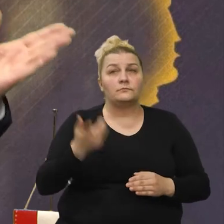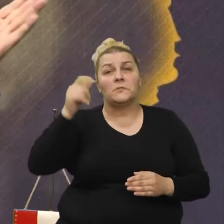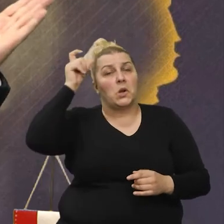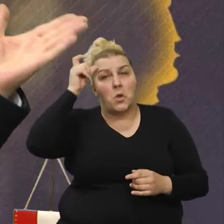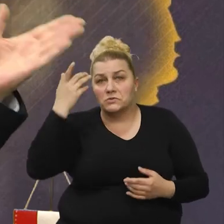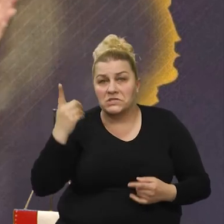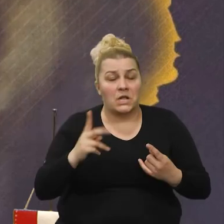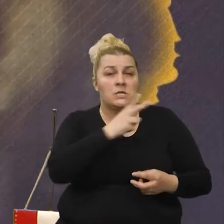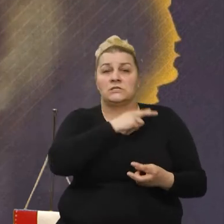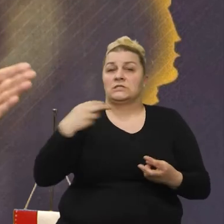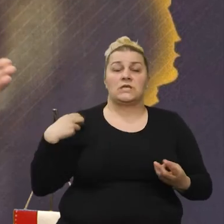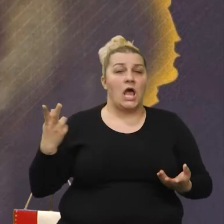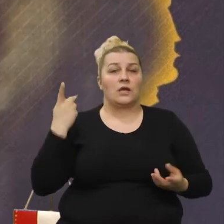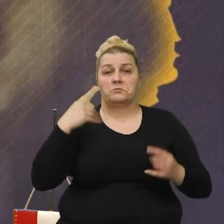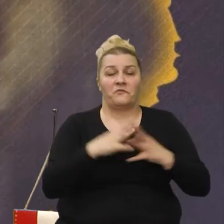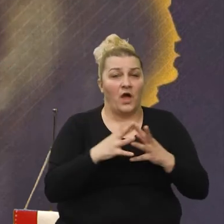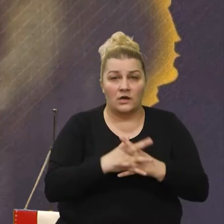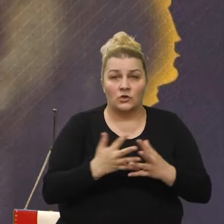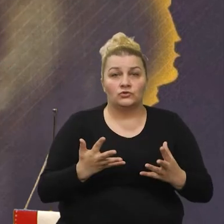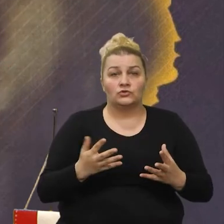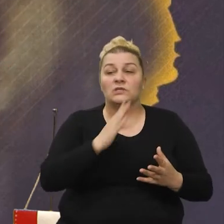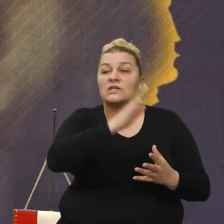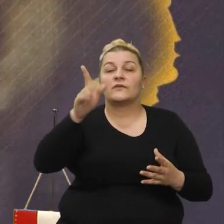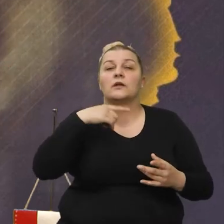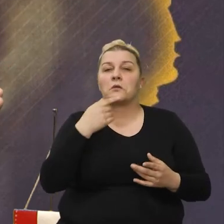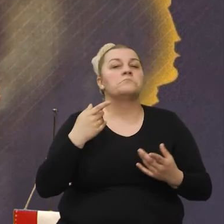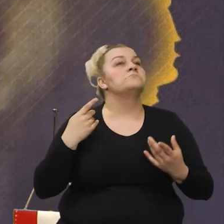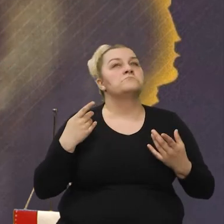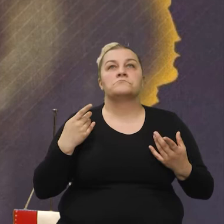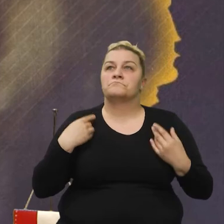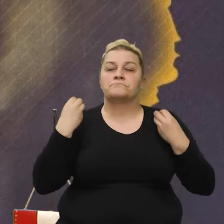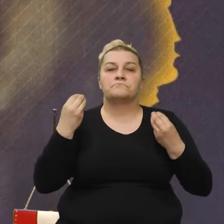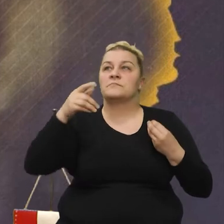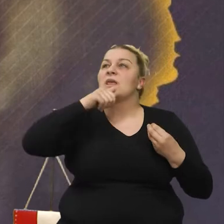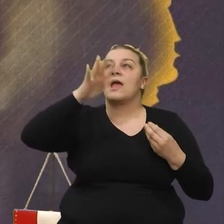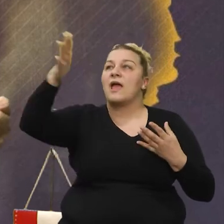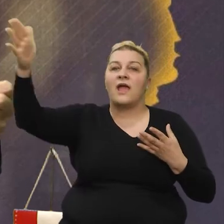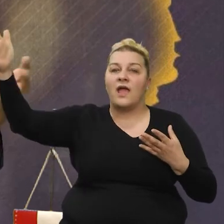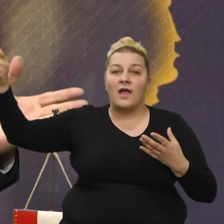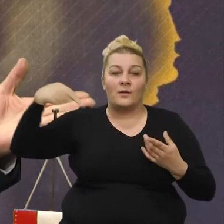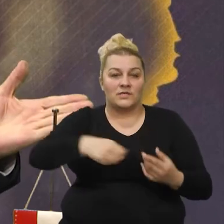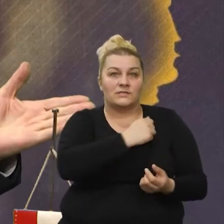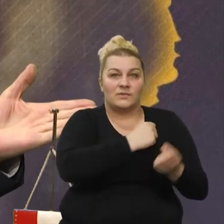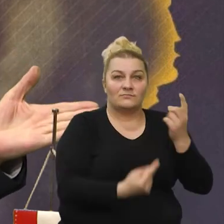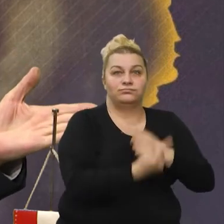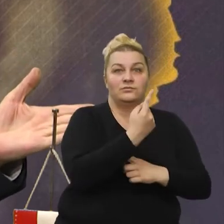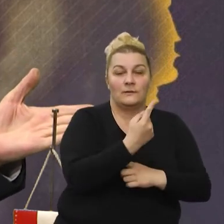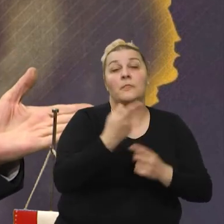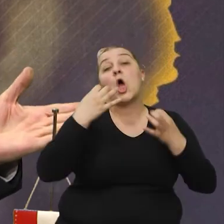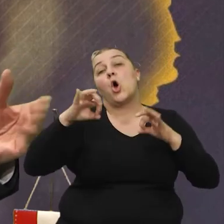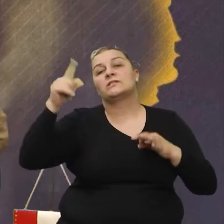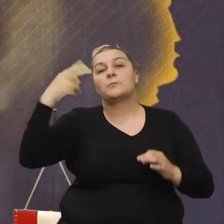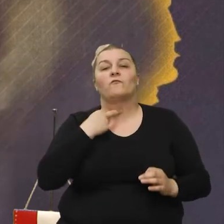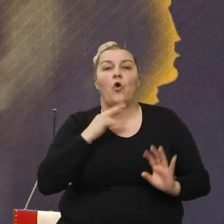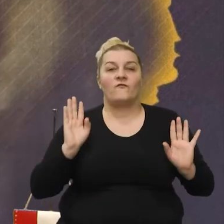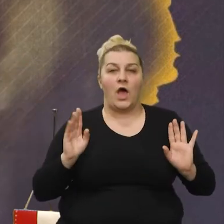iz Osijeka, bilo je iz Zagreba, bilo je iz Varaždina, svi su rekli, e, ka bi mi to mogli napraviti kod sede. Osim Vukovara, nema